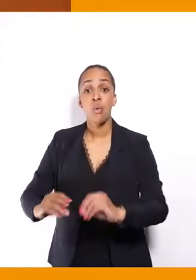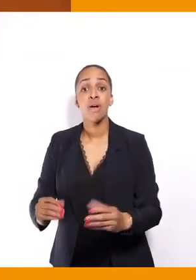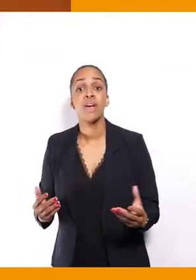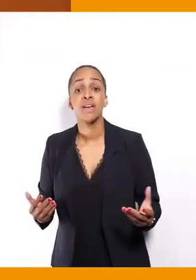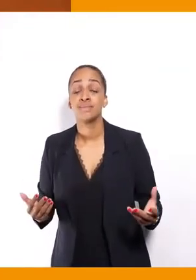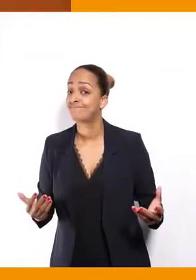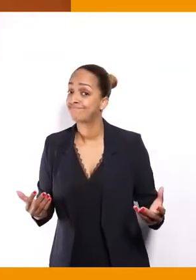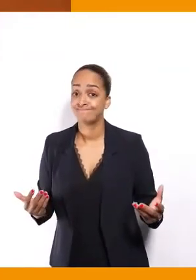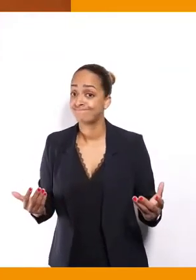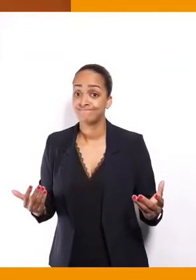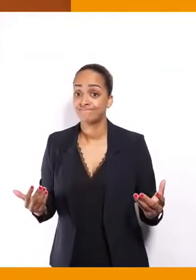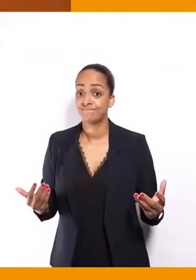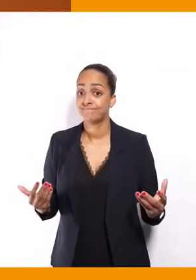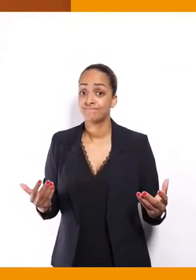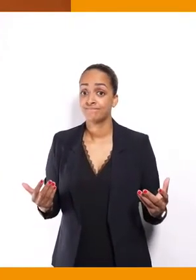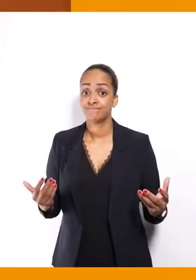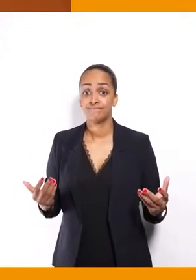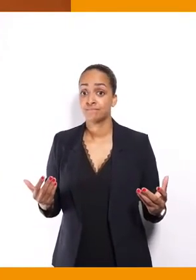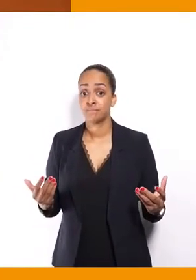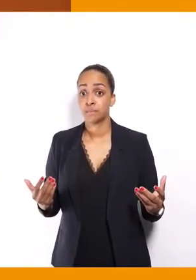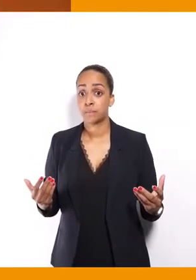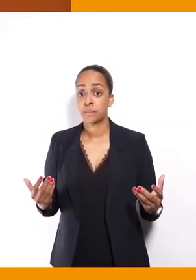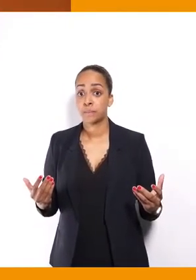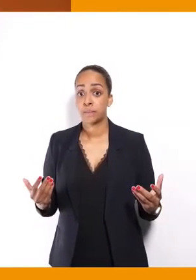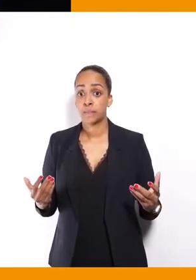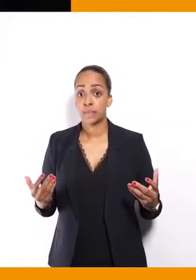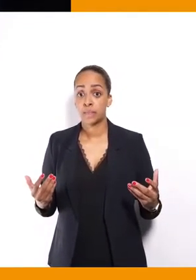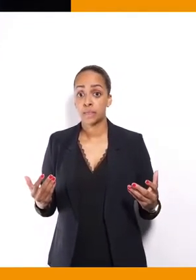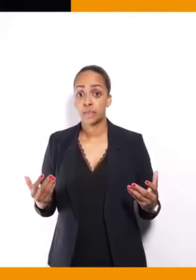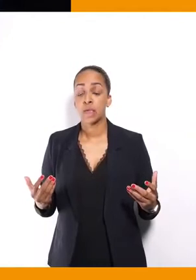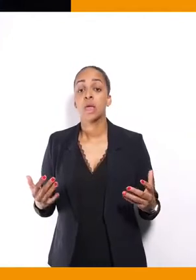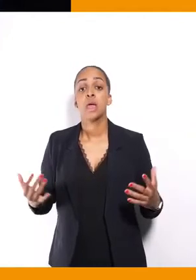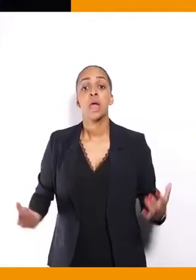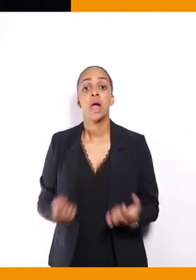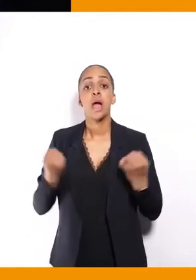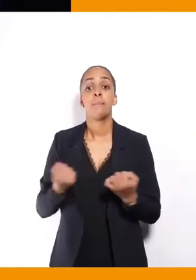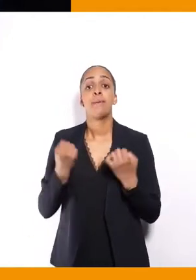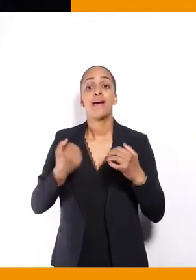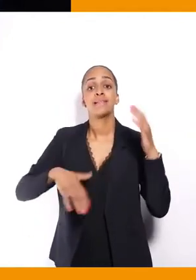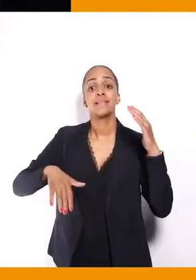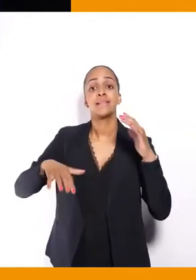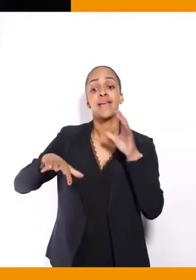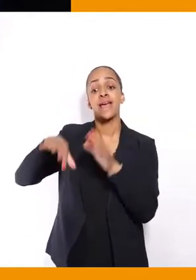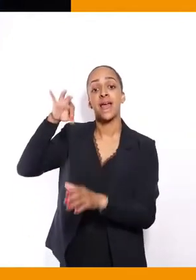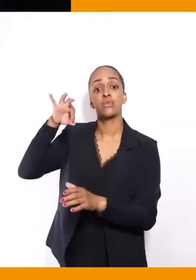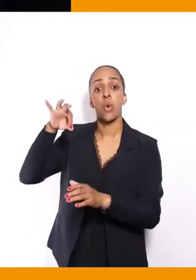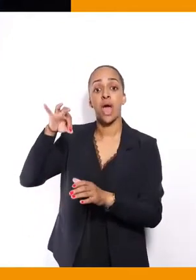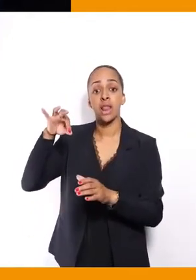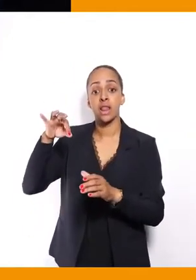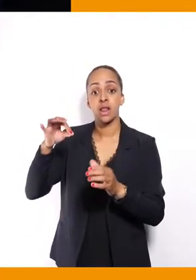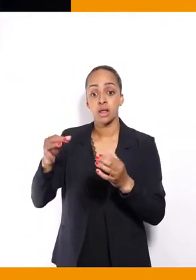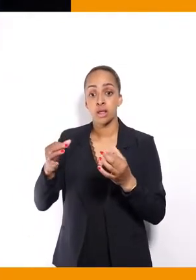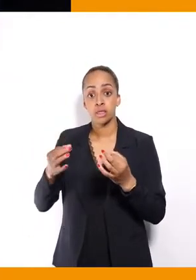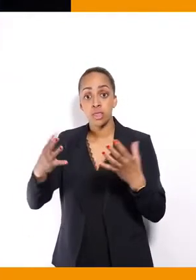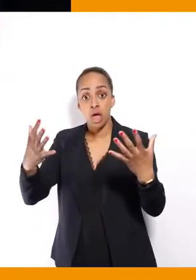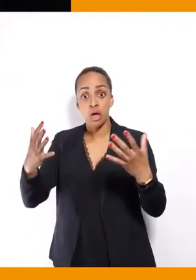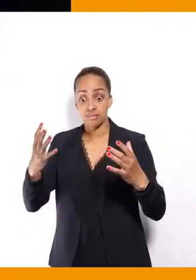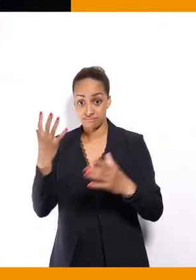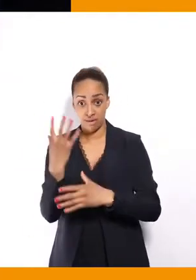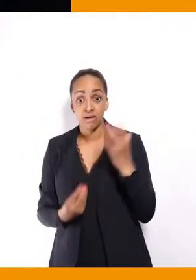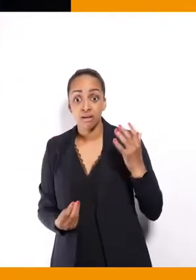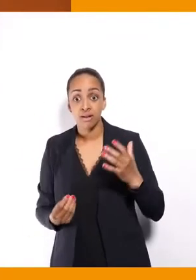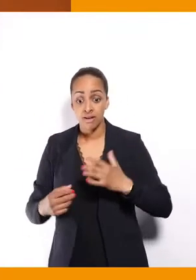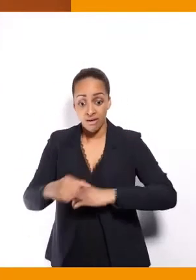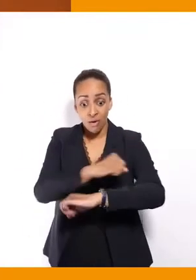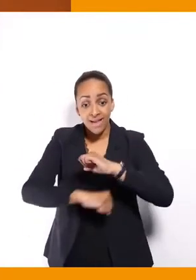temporalité de l'organisation des campagnes électorales. On l'a vu, ce sont les budgets impressionnants, mais ce sont aussi